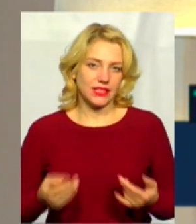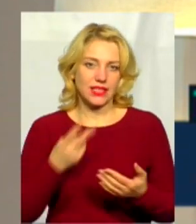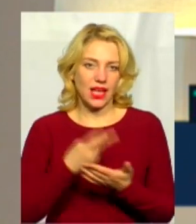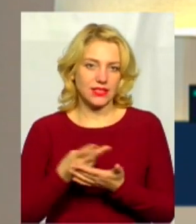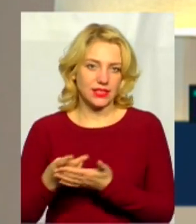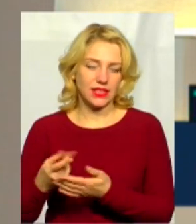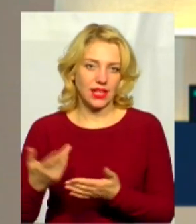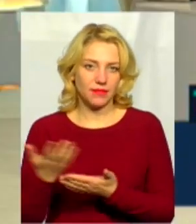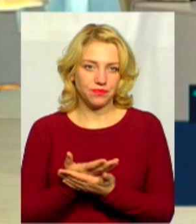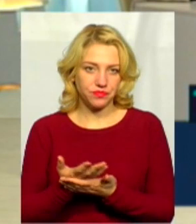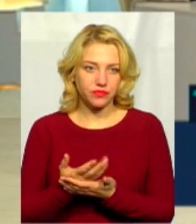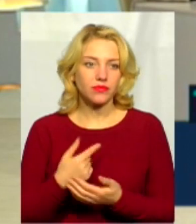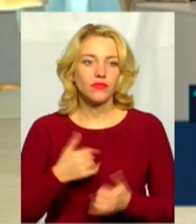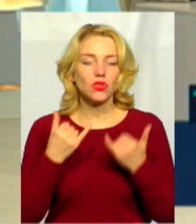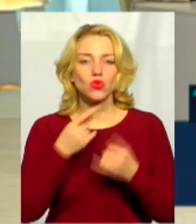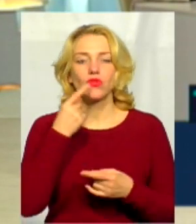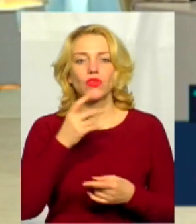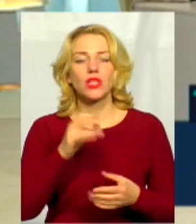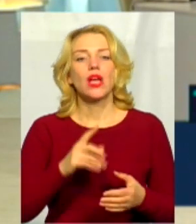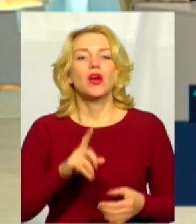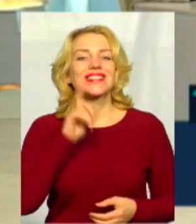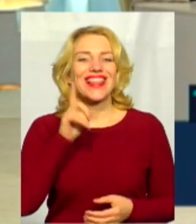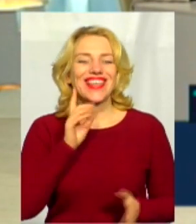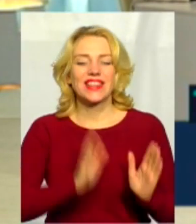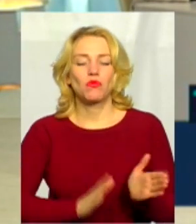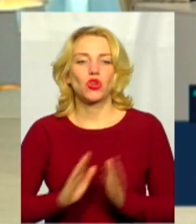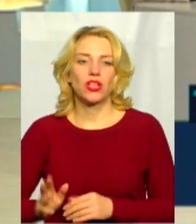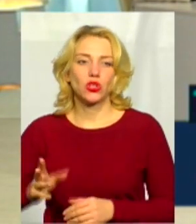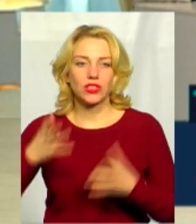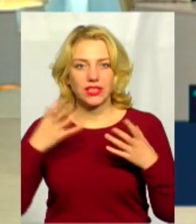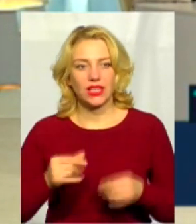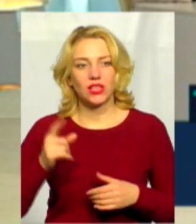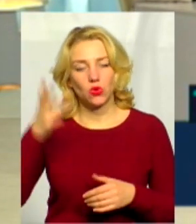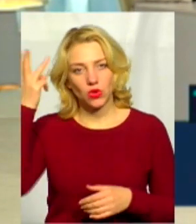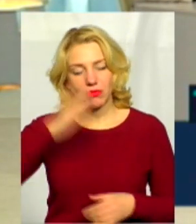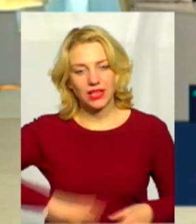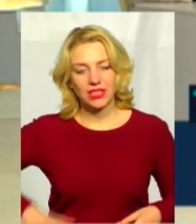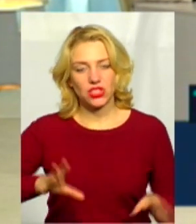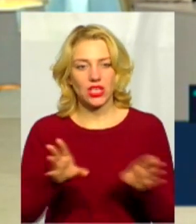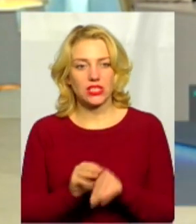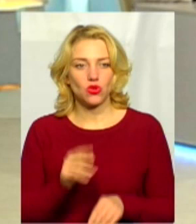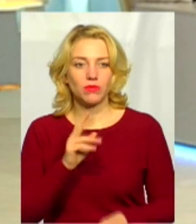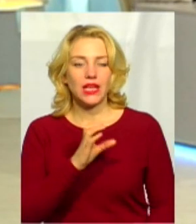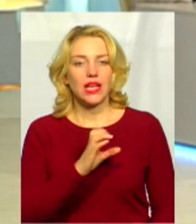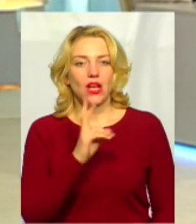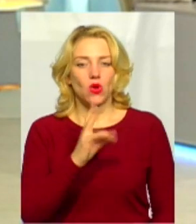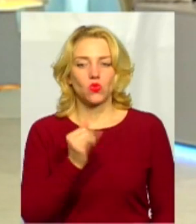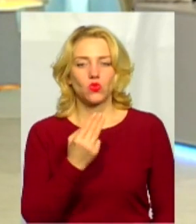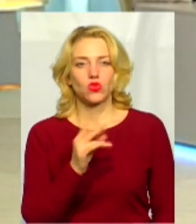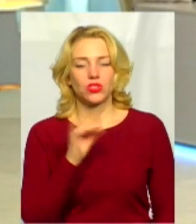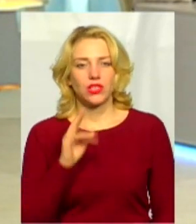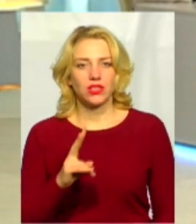Сьогодні розмовляємо про зелений порядок Дени у Хмельниччини разом із Степаном Кушніром, головою